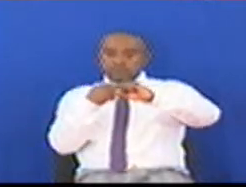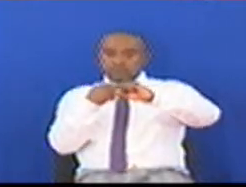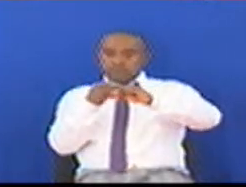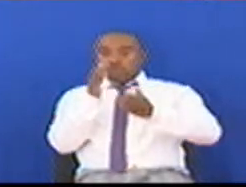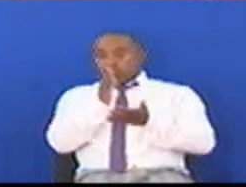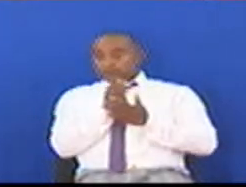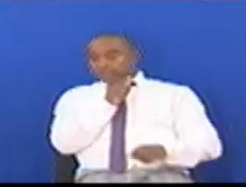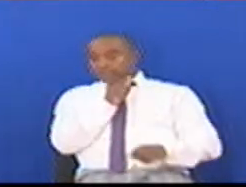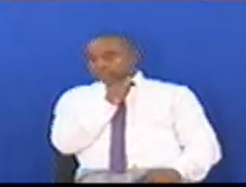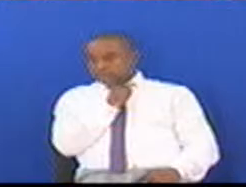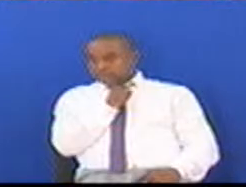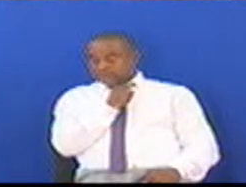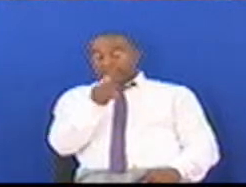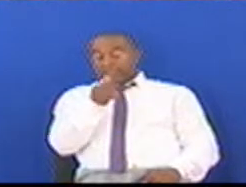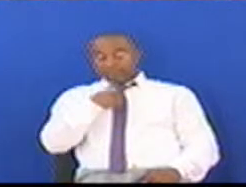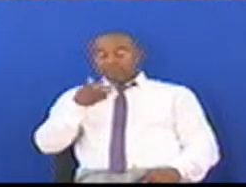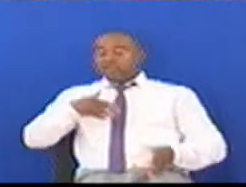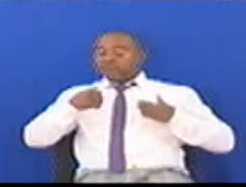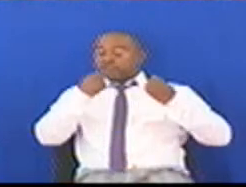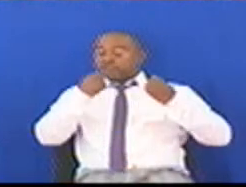Hakika Hili Mwishmua